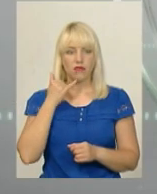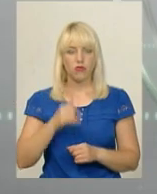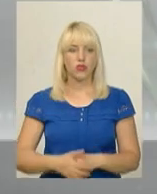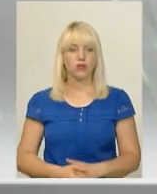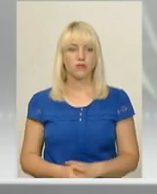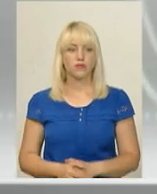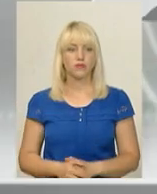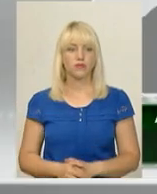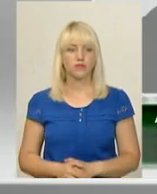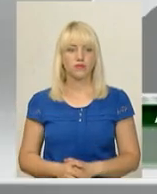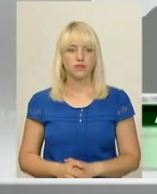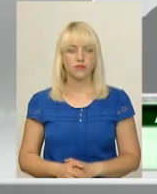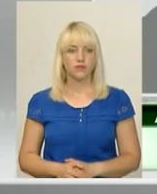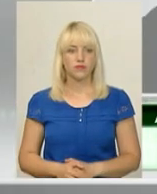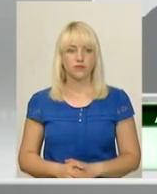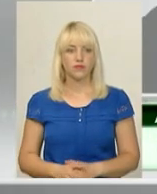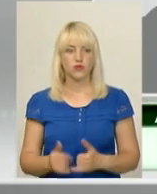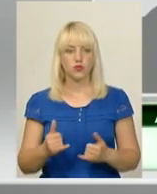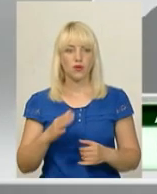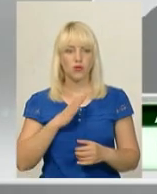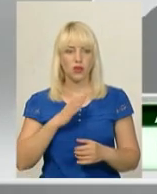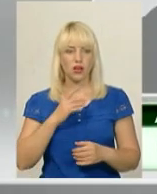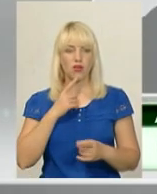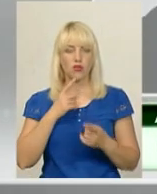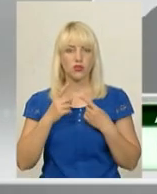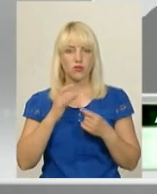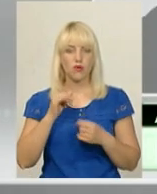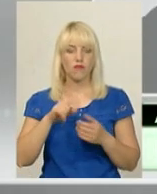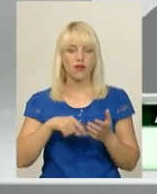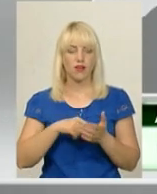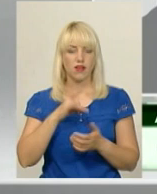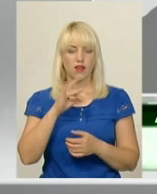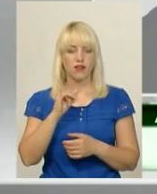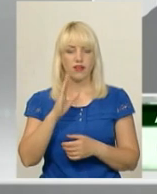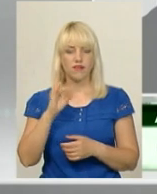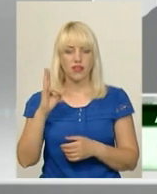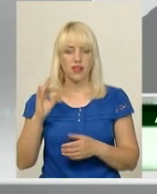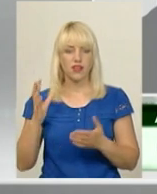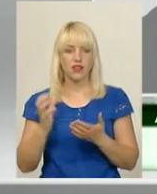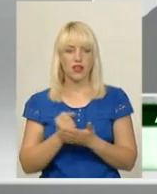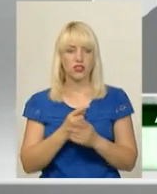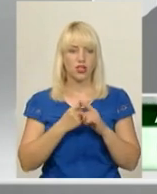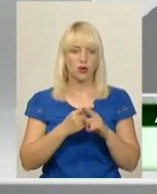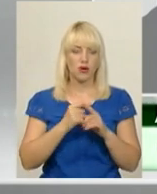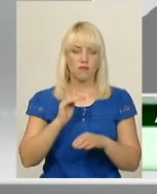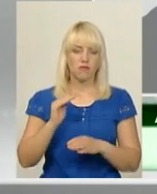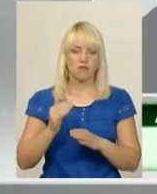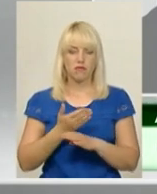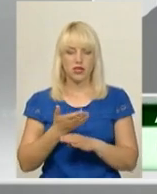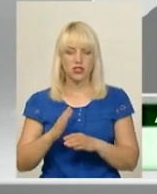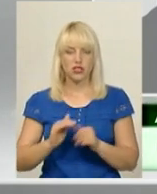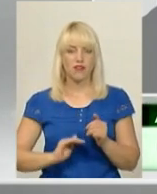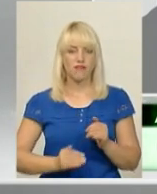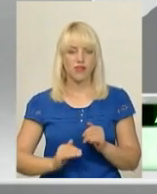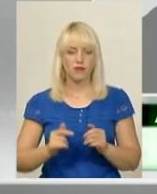Сьогодні була розмова тут в Рівному, знайшли компроміс між УКБ, між генопідрядниками, між інвітерами.